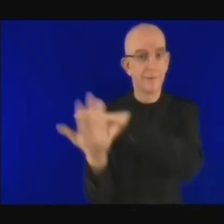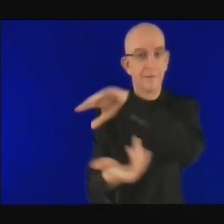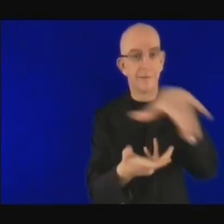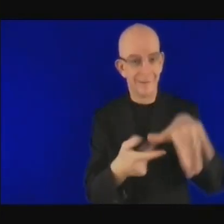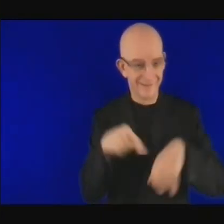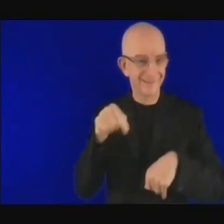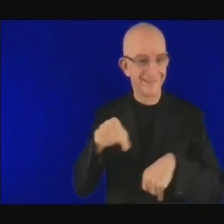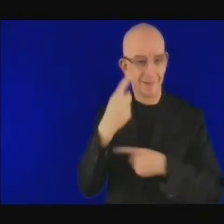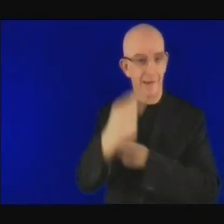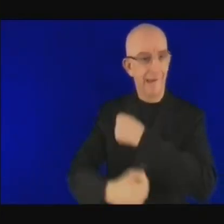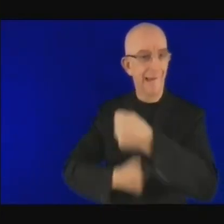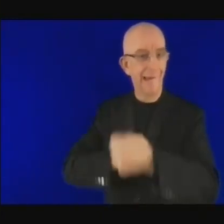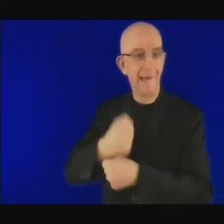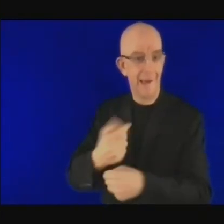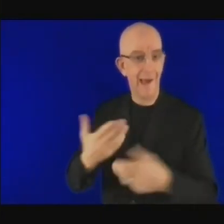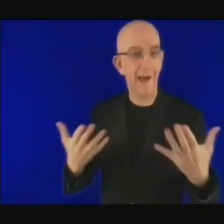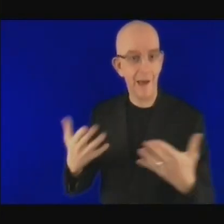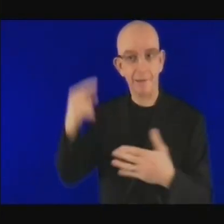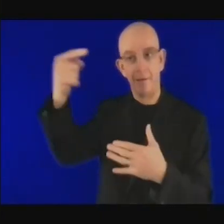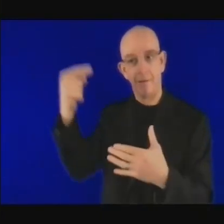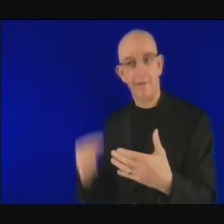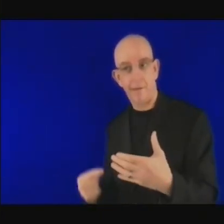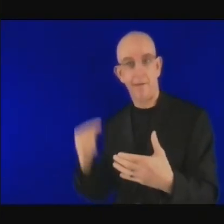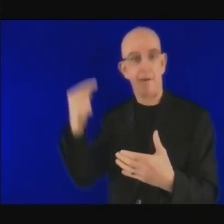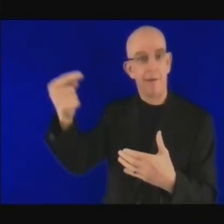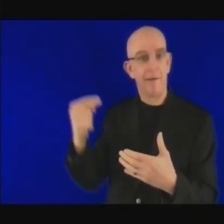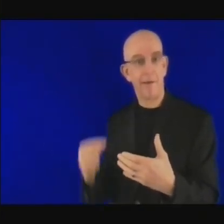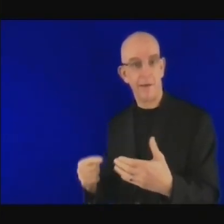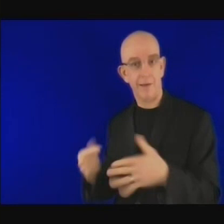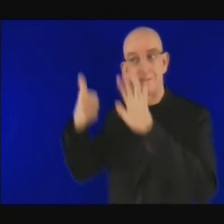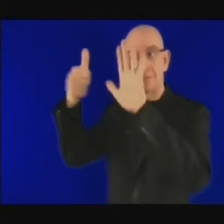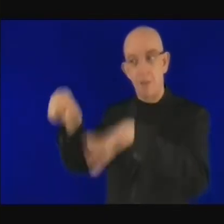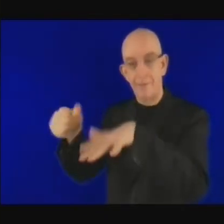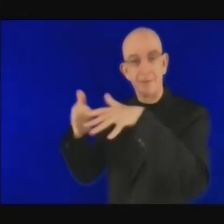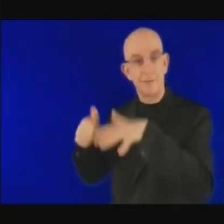et il faut donc examiner les possibilités d'interconnexion